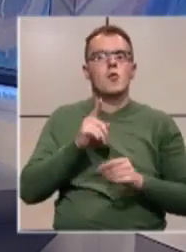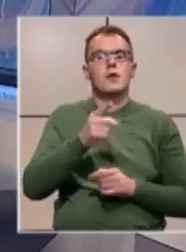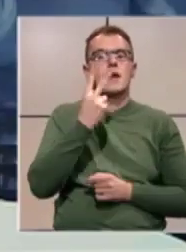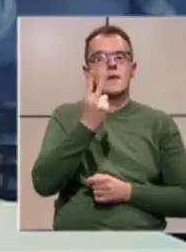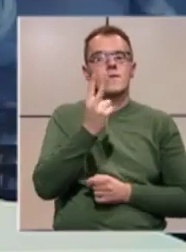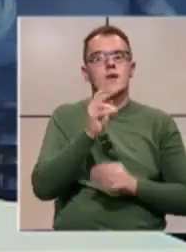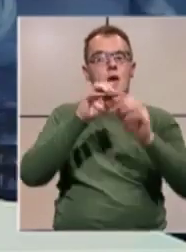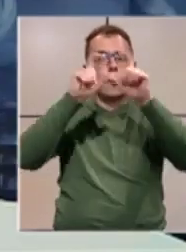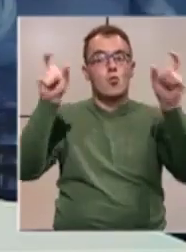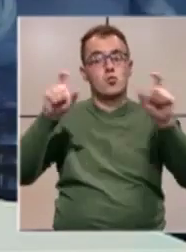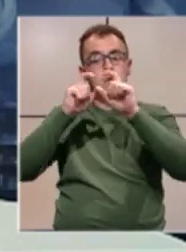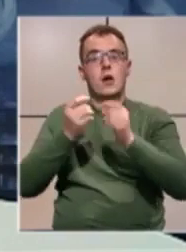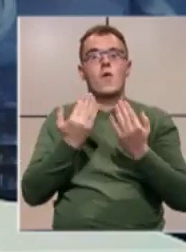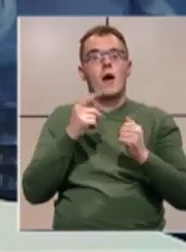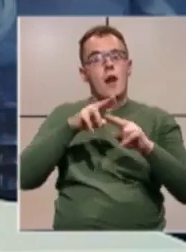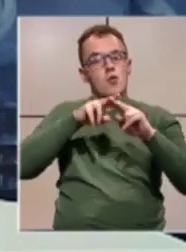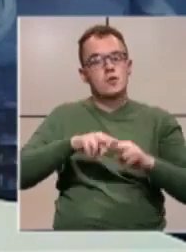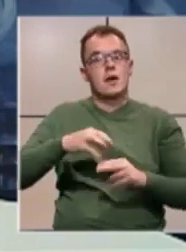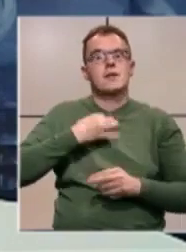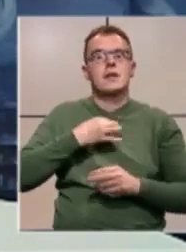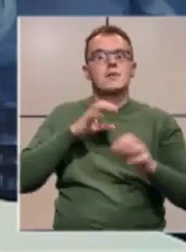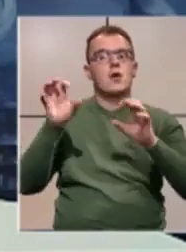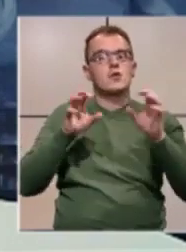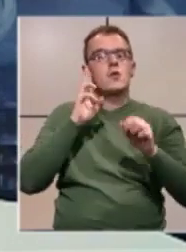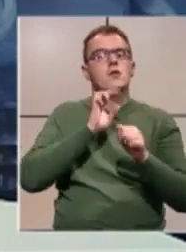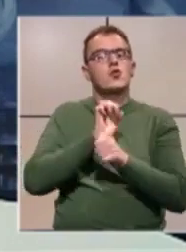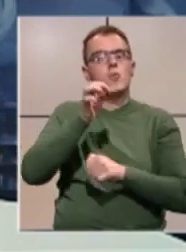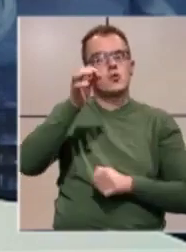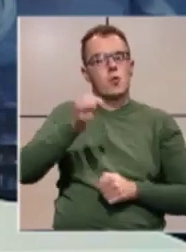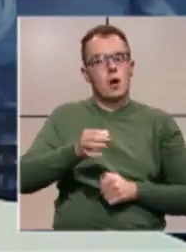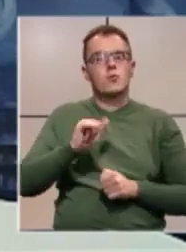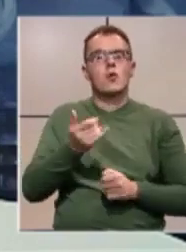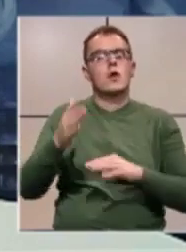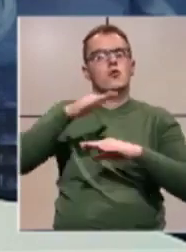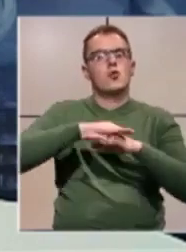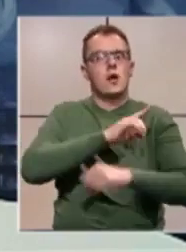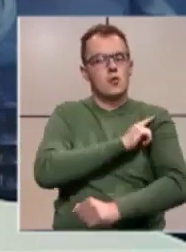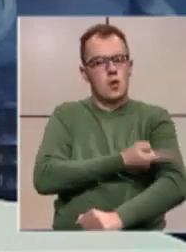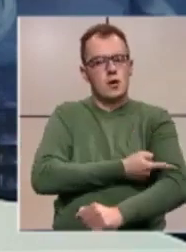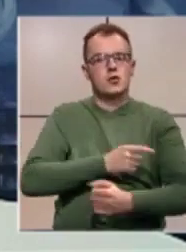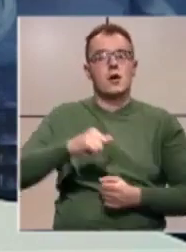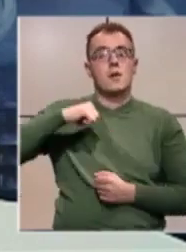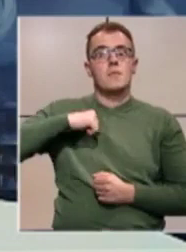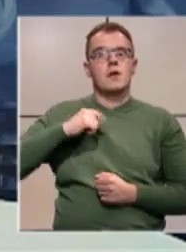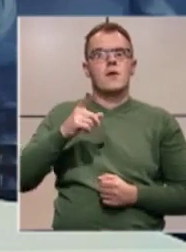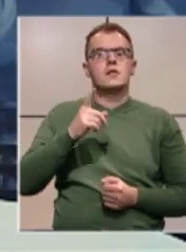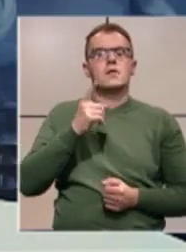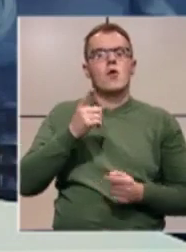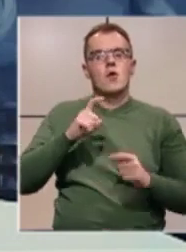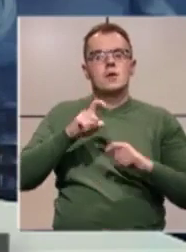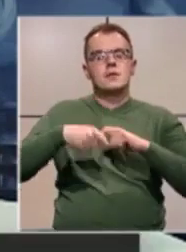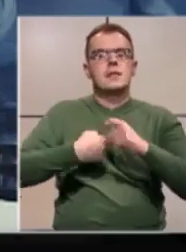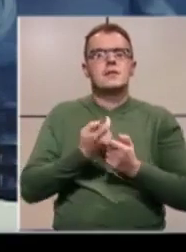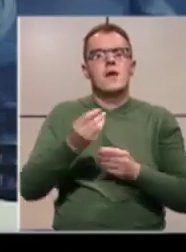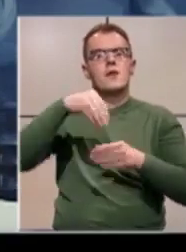Te dvije ustanove, ali i ostatak zdravstvenog sektora u Zeničko-Dobojskom kantonu je dodatno jačan. Prvenstveno izdvanjem sredstava